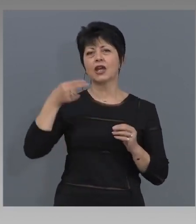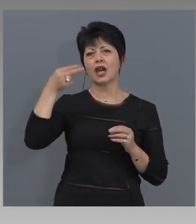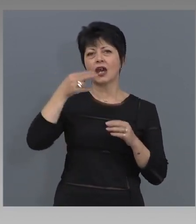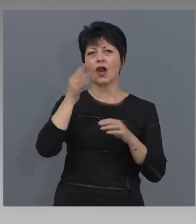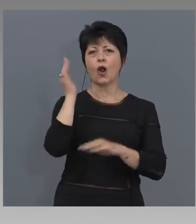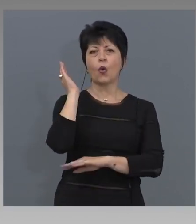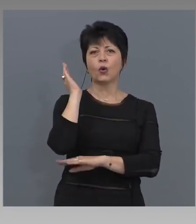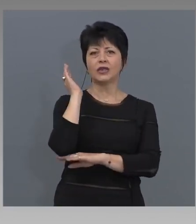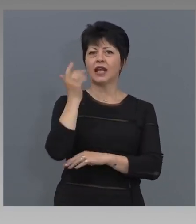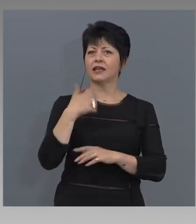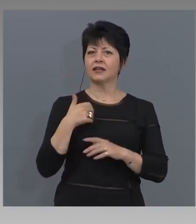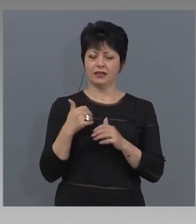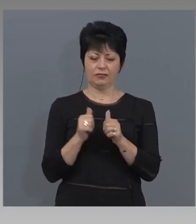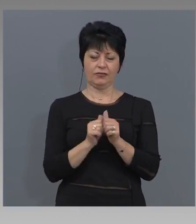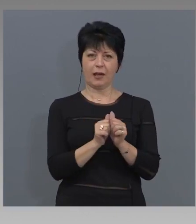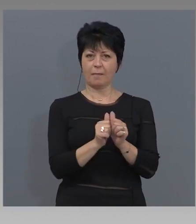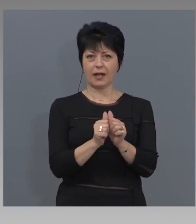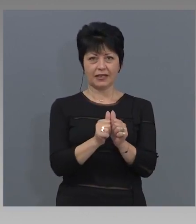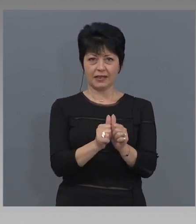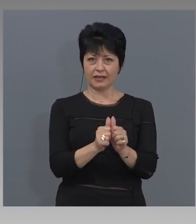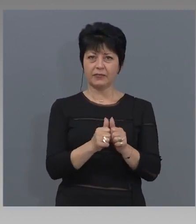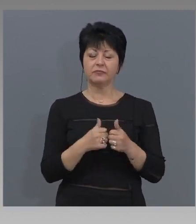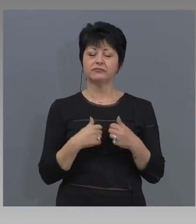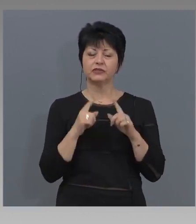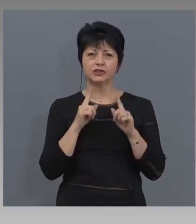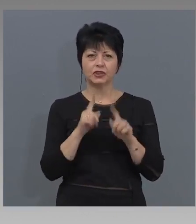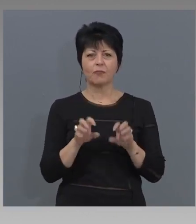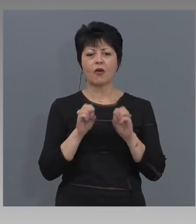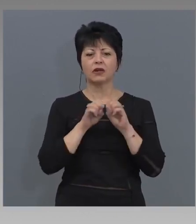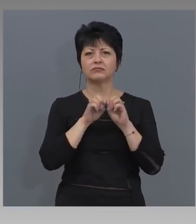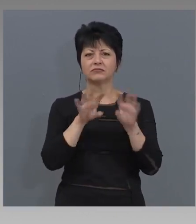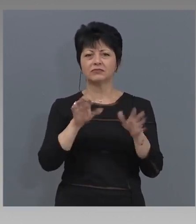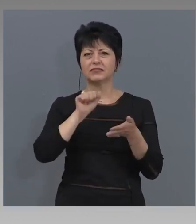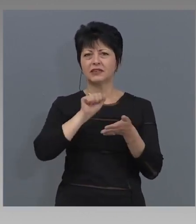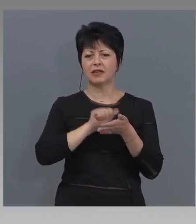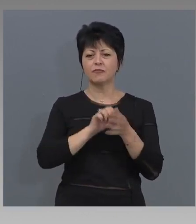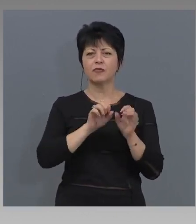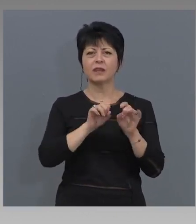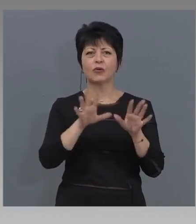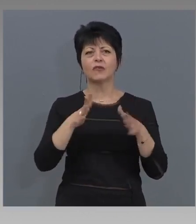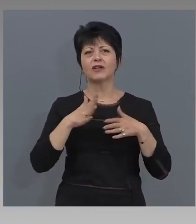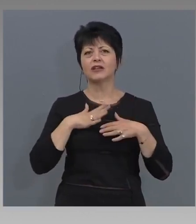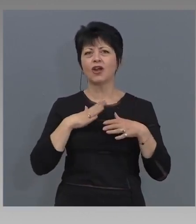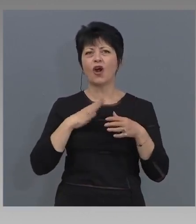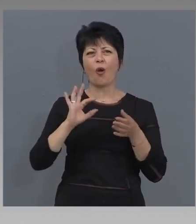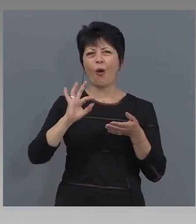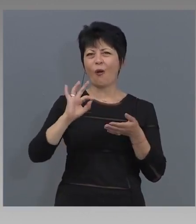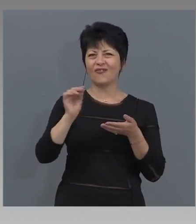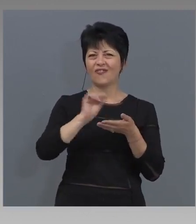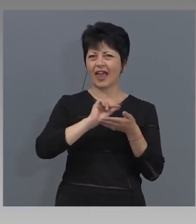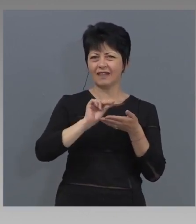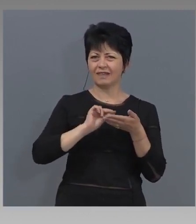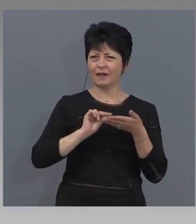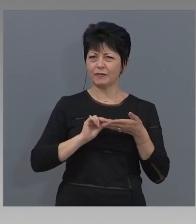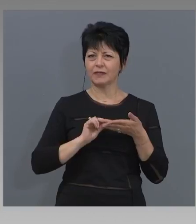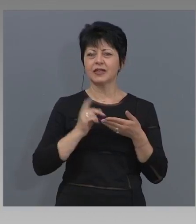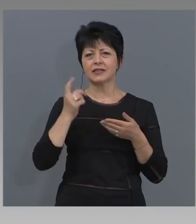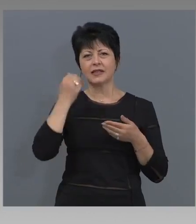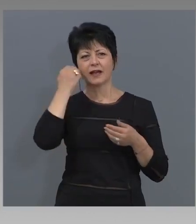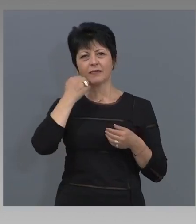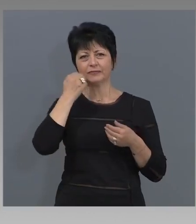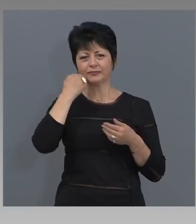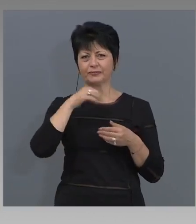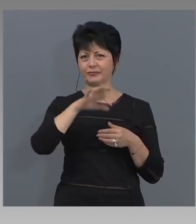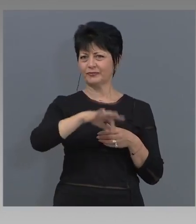които ние си партнираме, ще могат да публикуват своите оферти за потребителите във България,